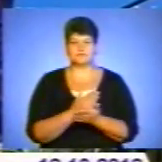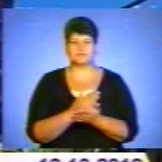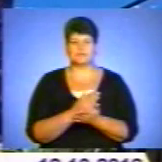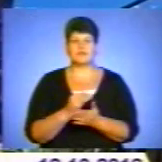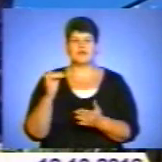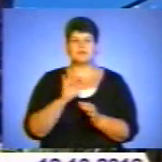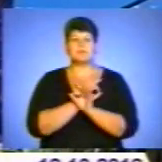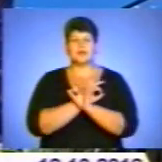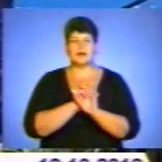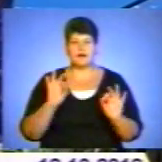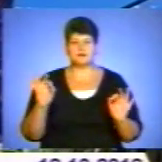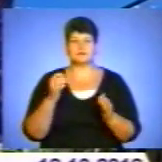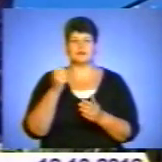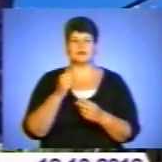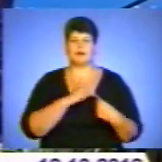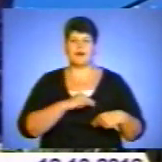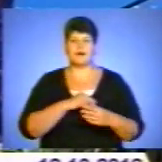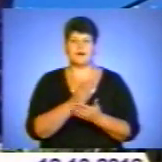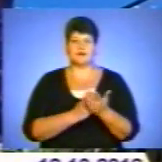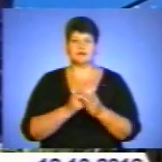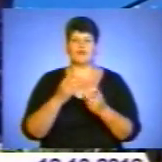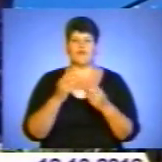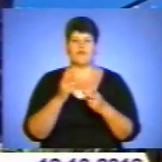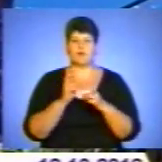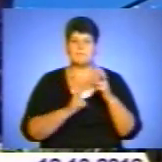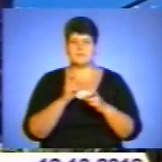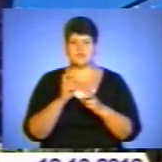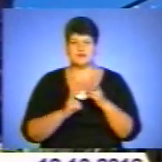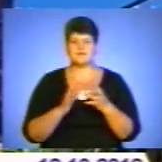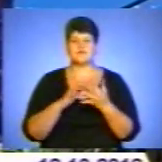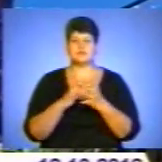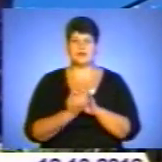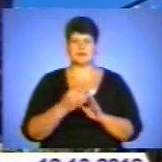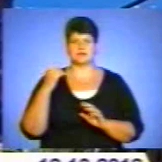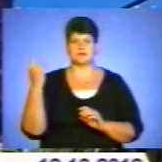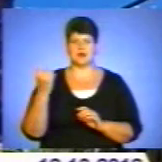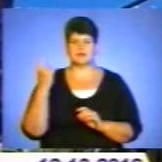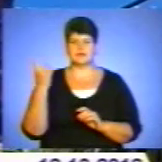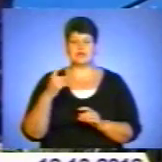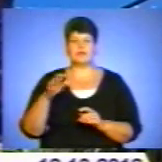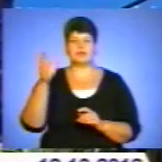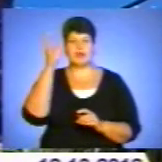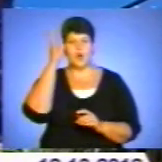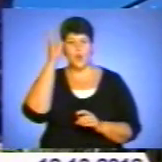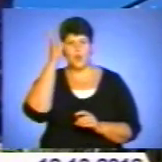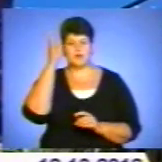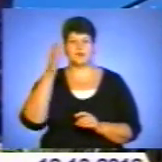прекрасні кадри в промічності, і в сільському хозяйстві, і в науці,